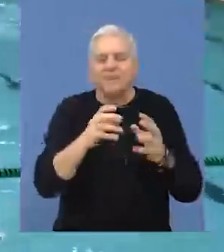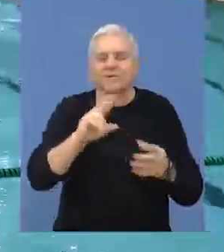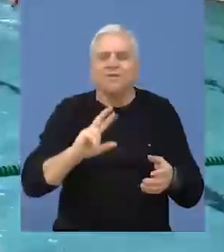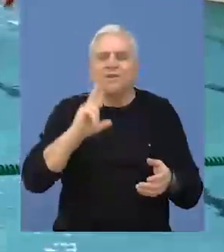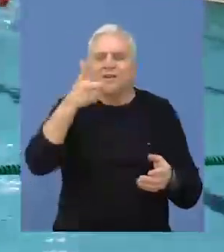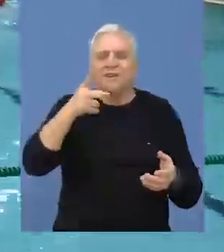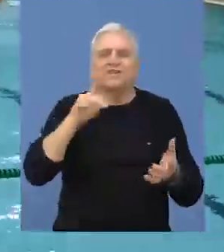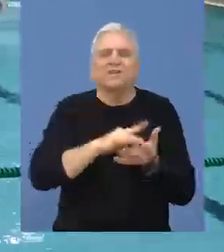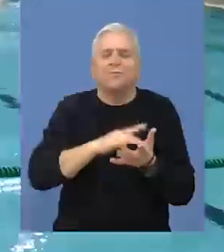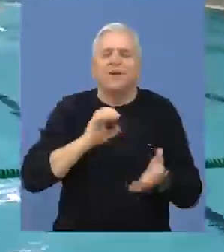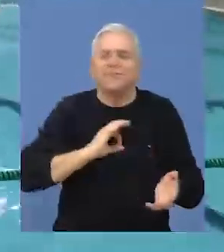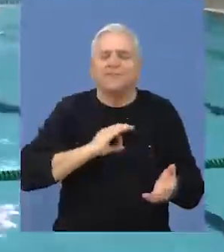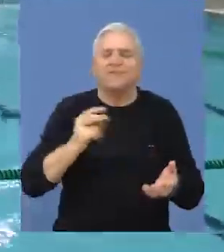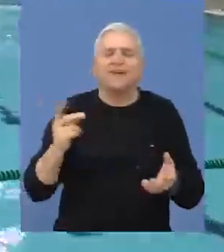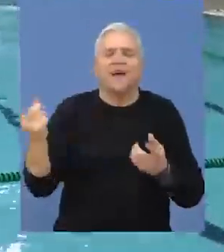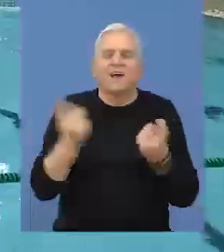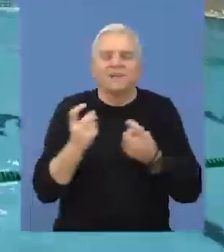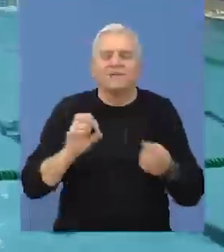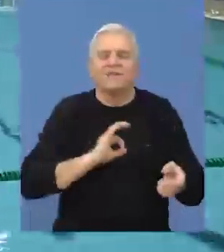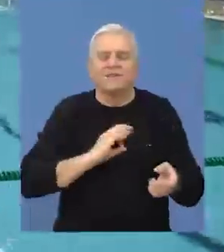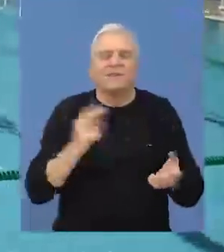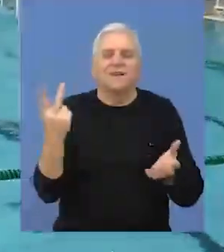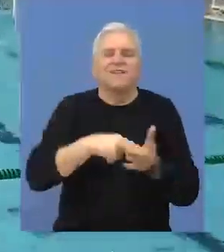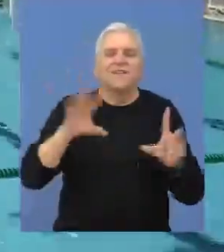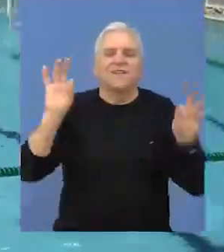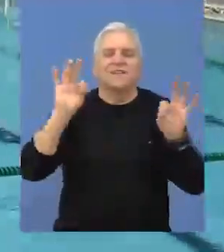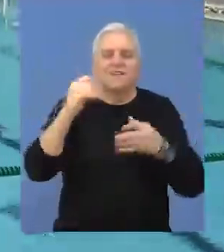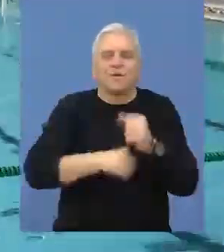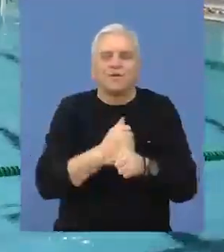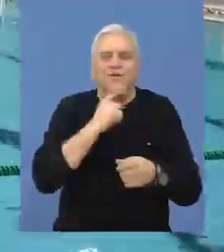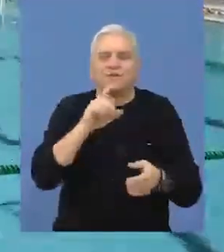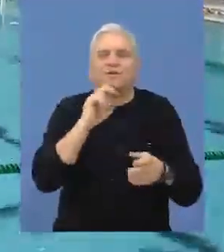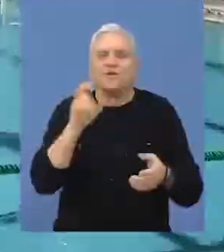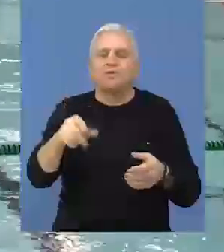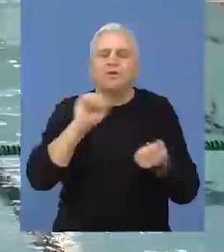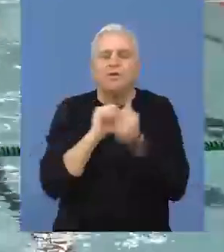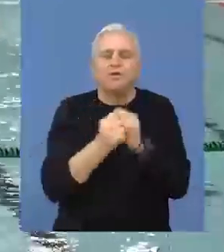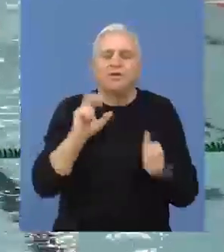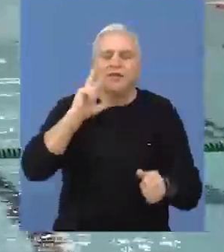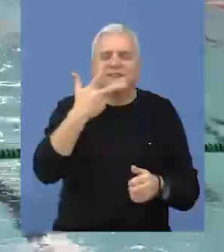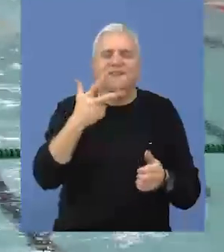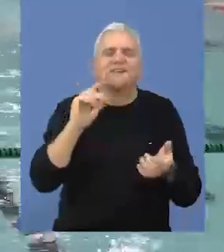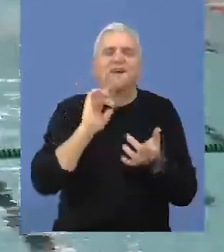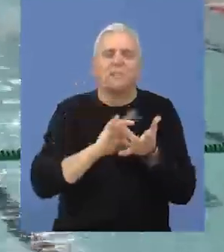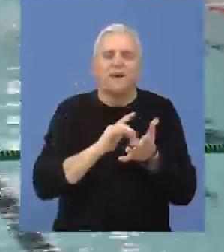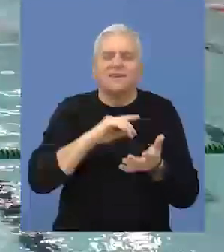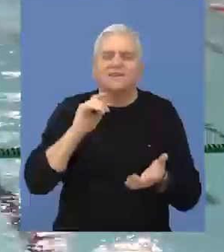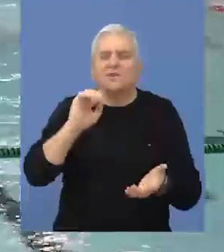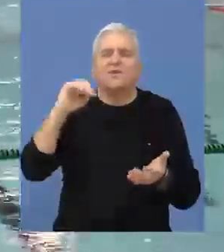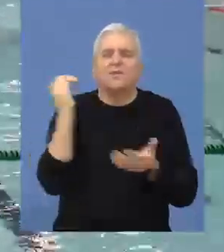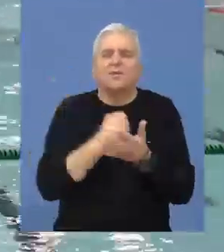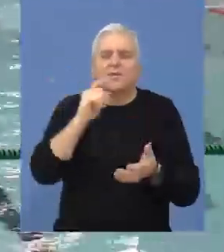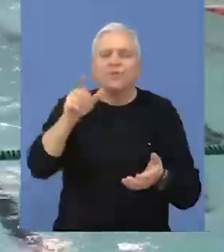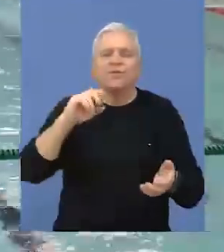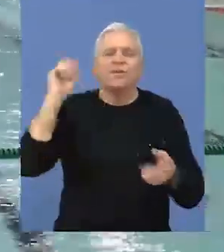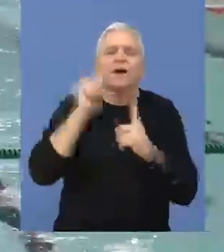Varoša, dok su se bronzom okitile reprezentativke Srbije 2010. godišta, koje su u borbi za treće mesto